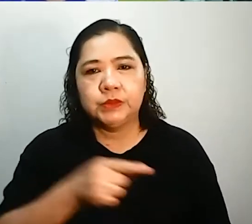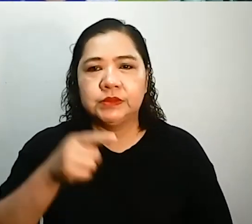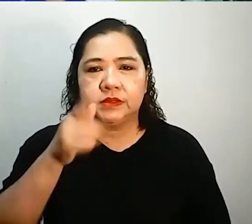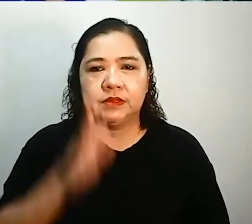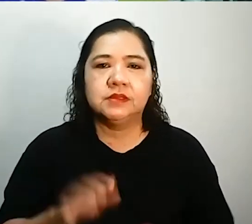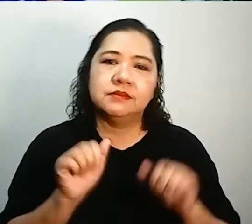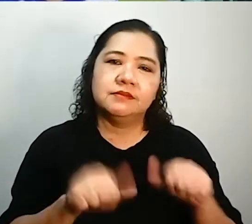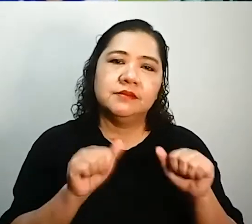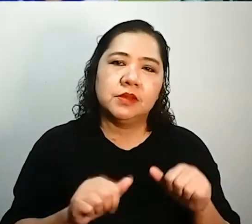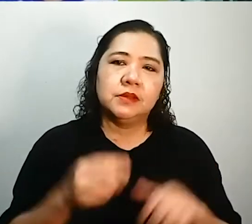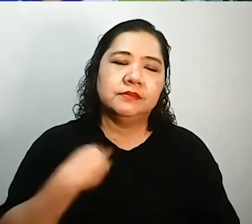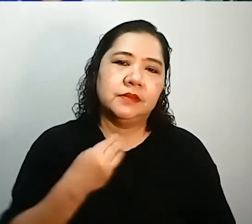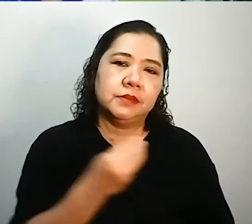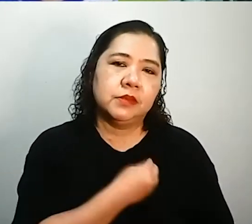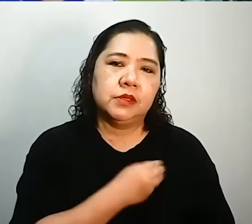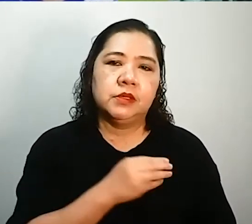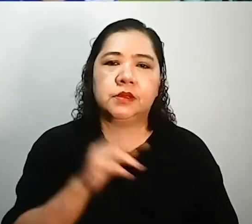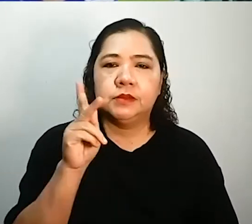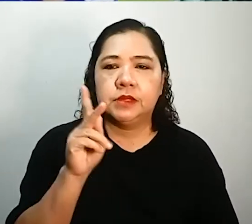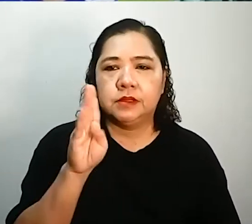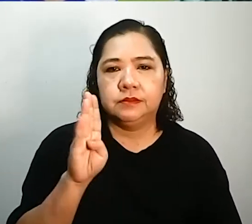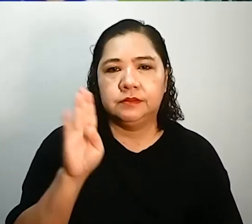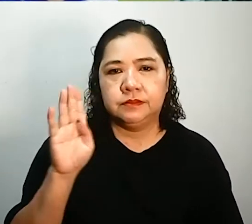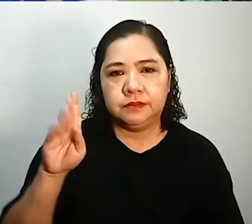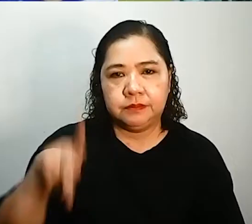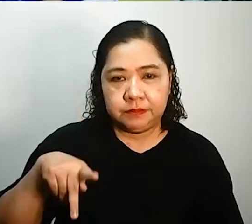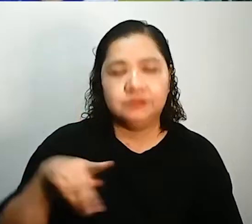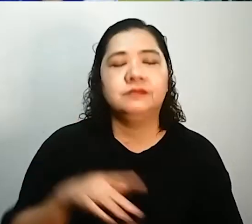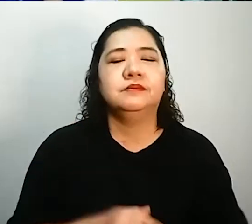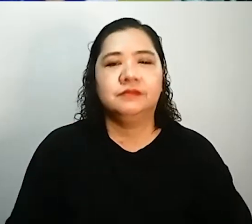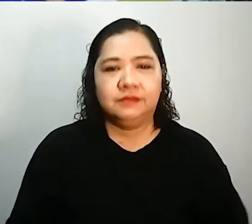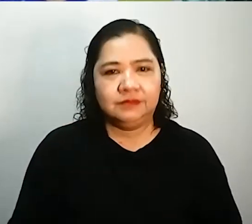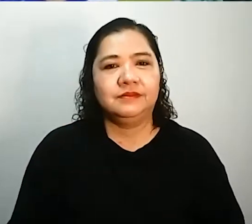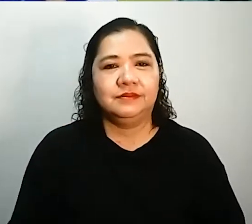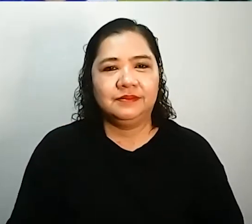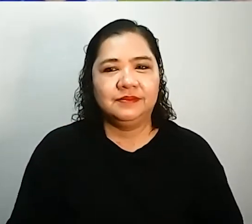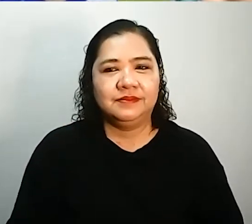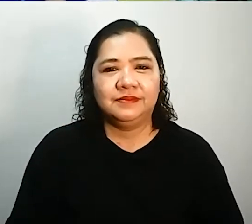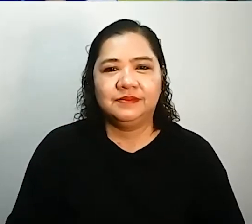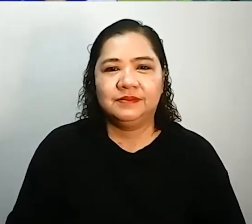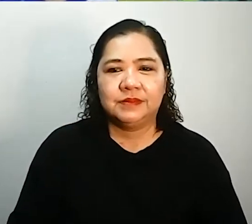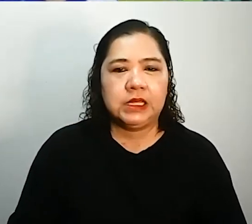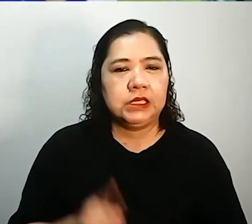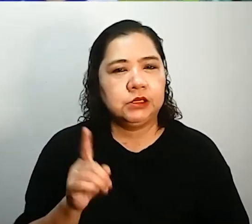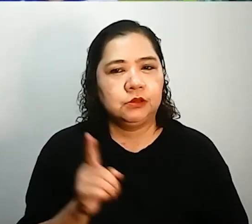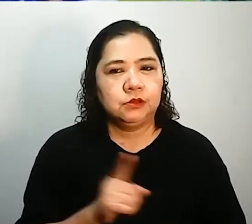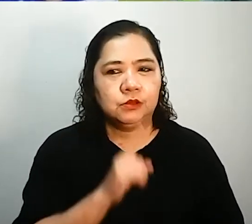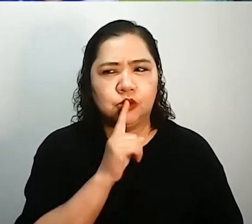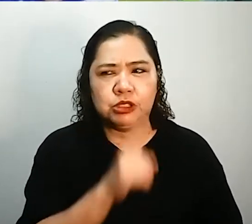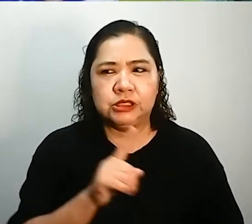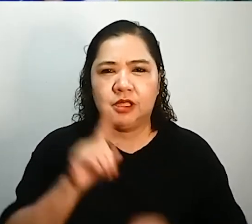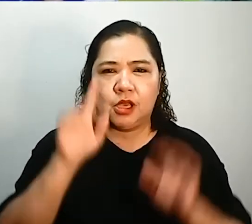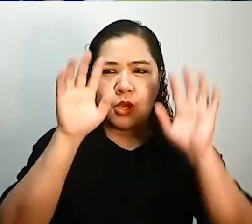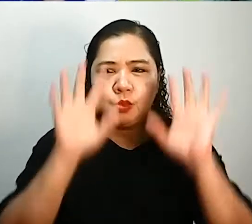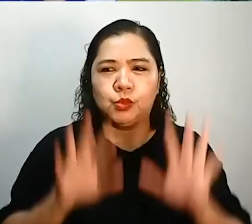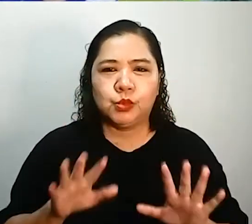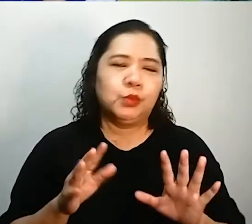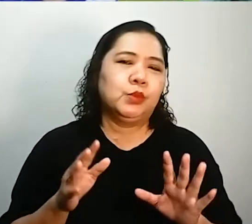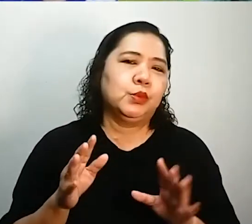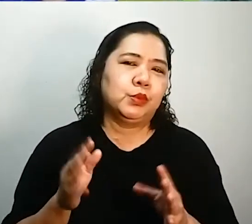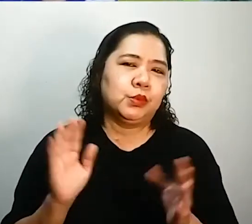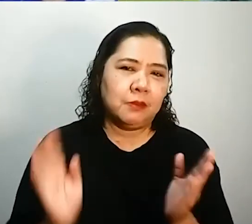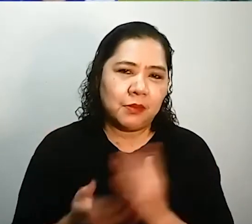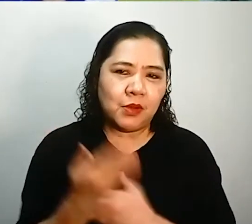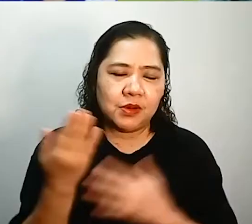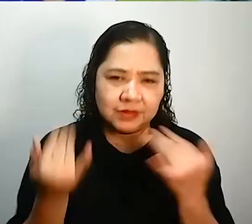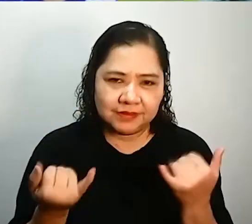ay miyembro ng kapisanan ng mga broadcaster ng Pilipinas at isa pong maulang araw sa atin mga kaagapay,